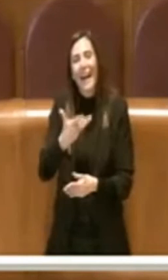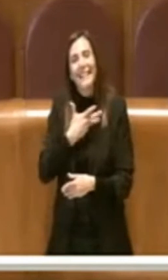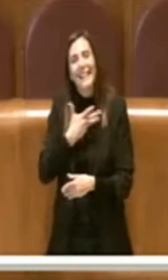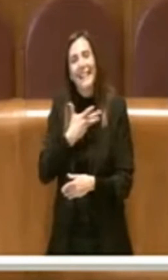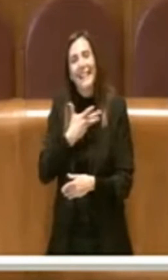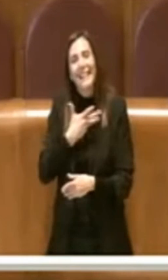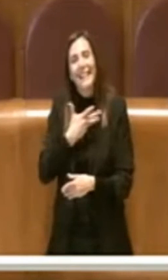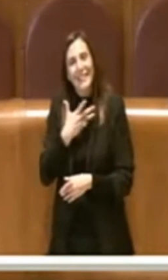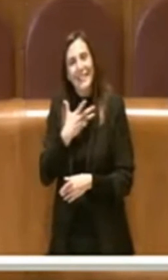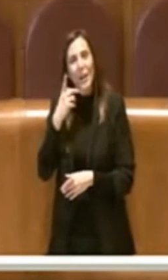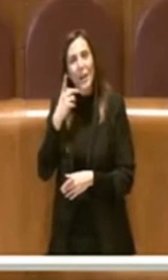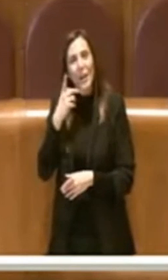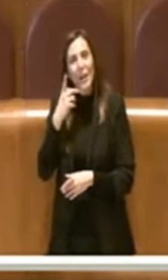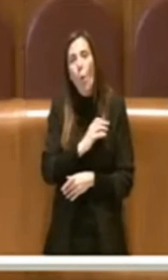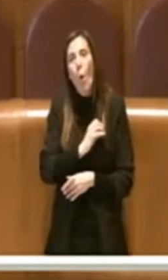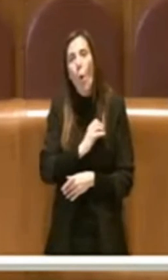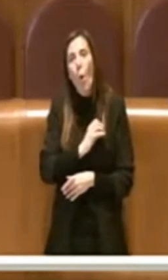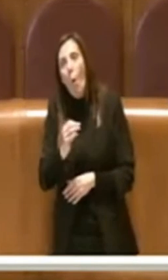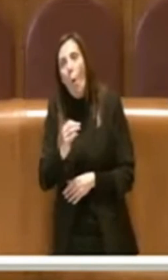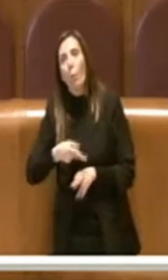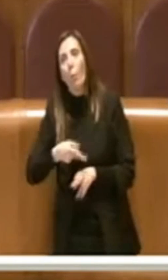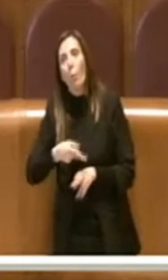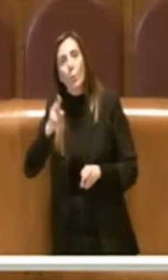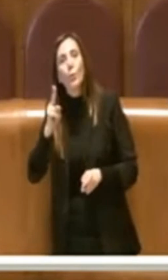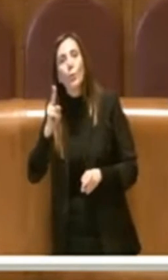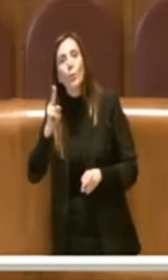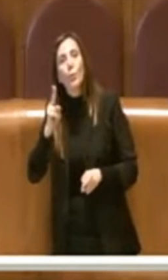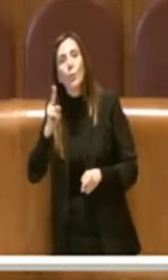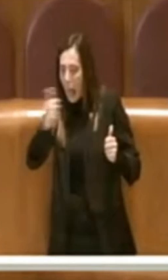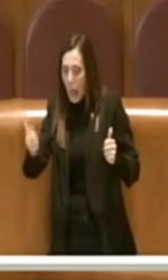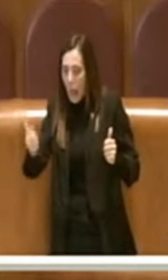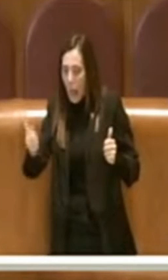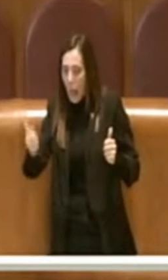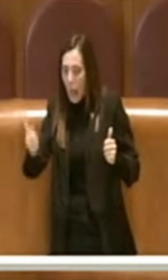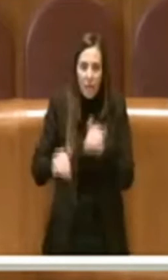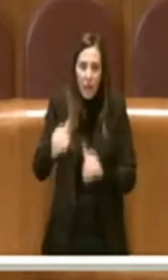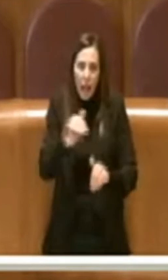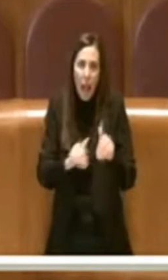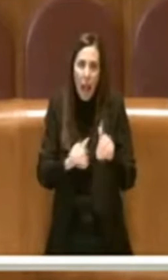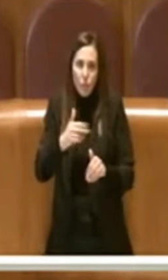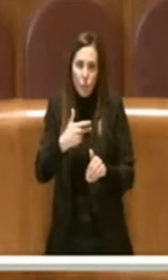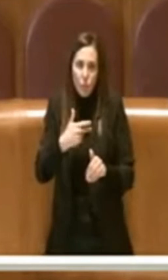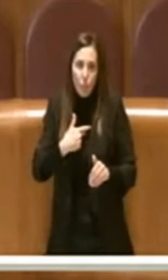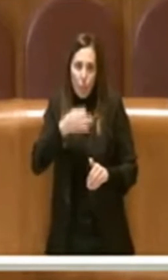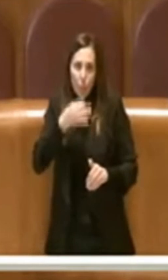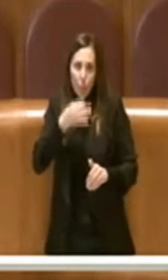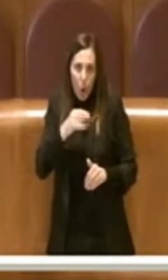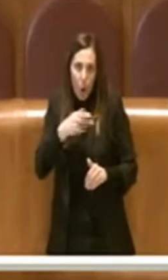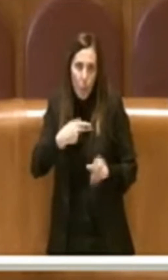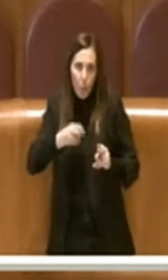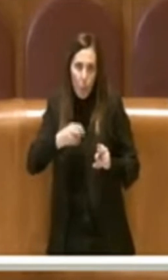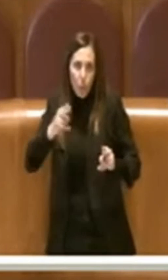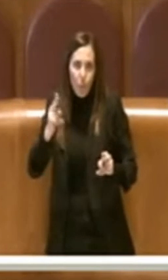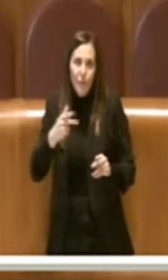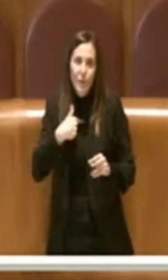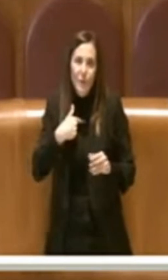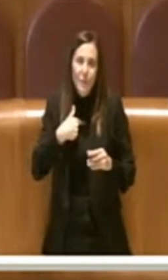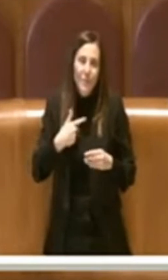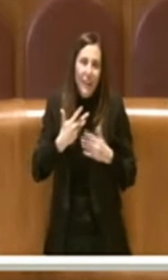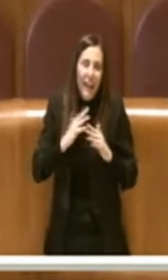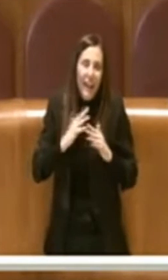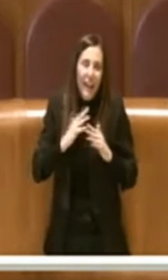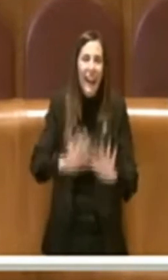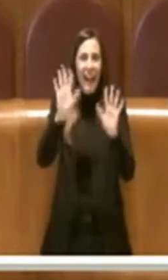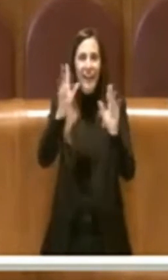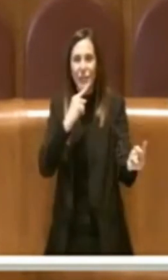uno o più referendum all'anno. Quindi lascio come dire la